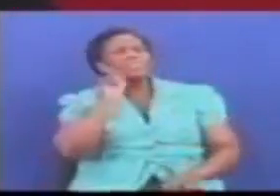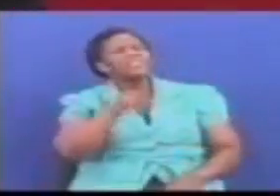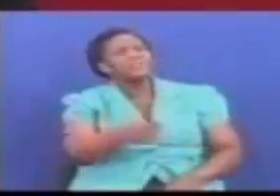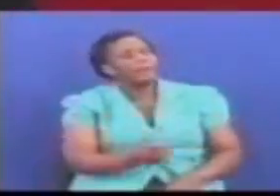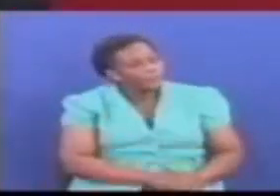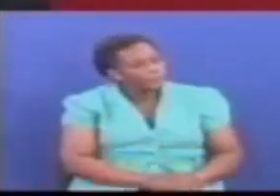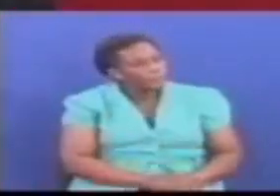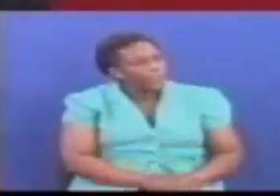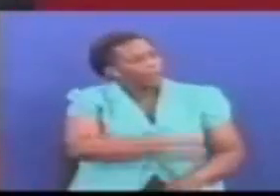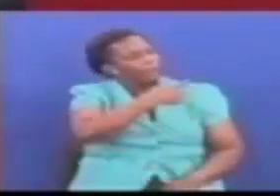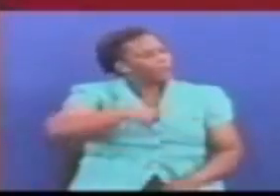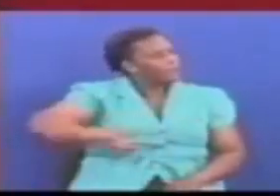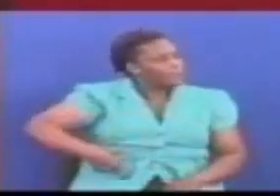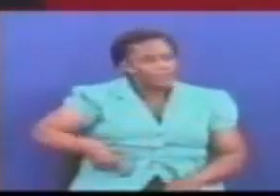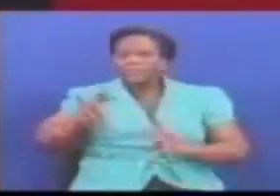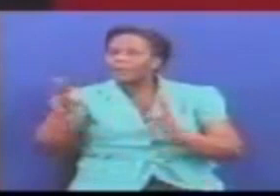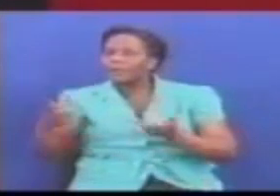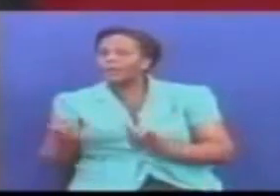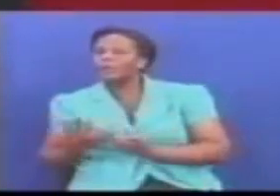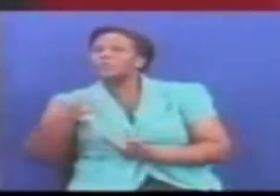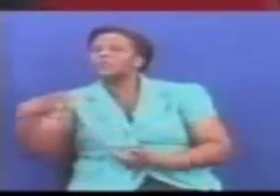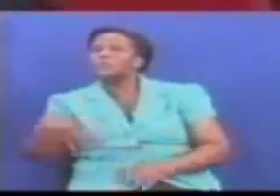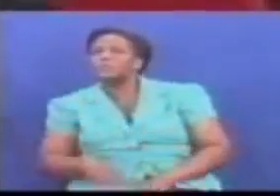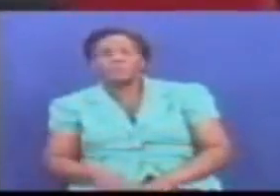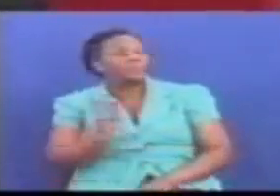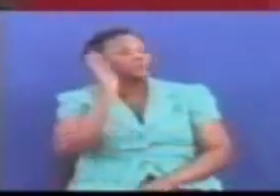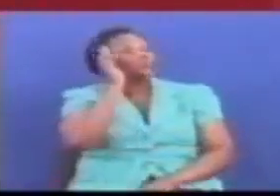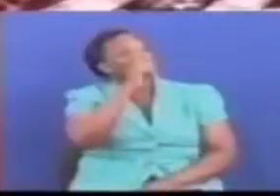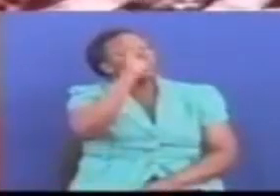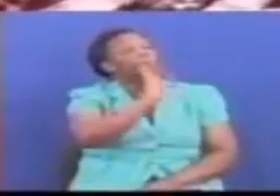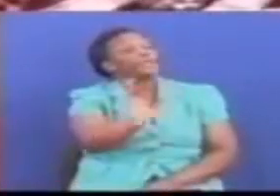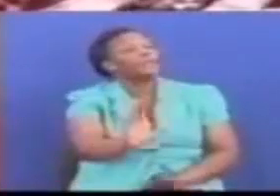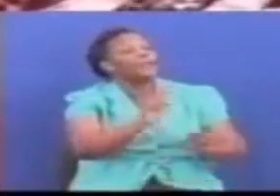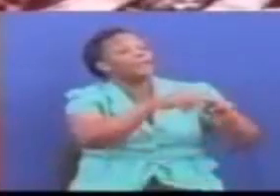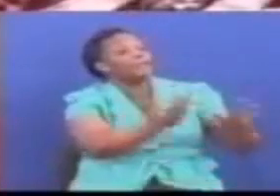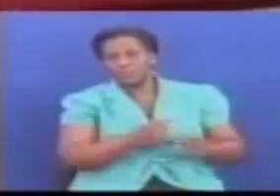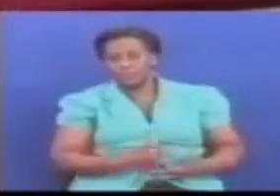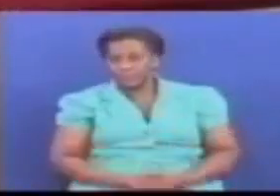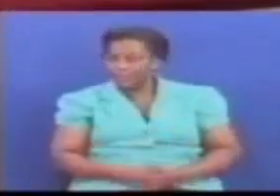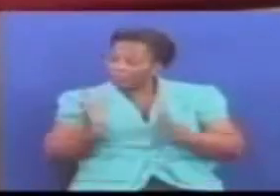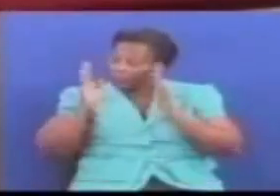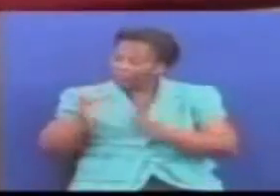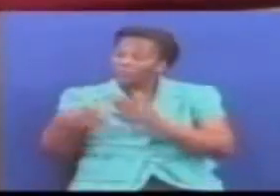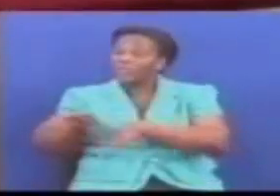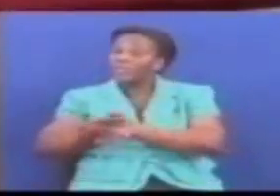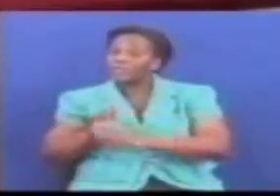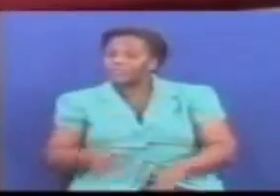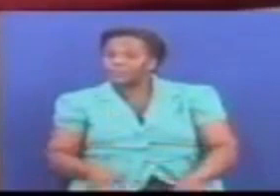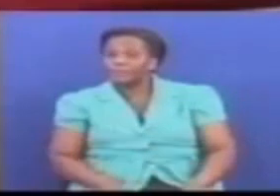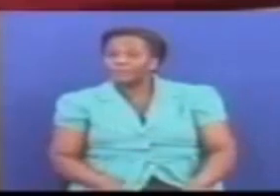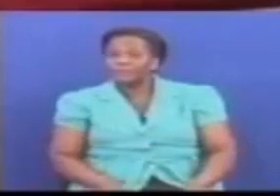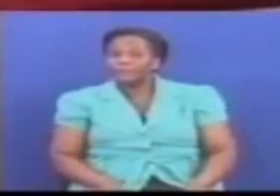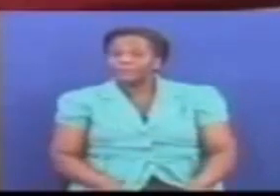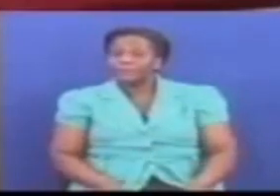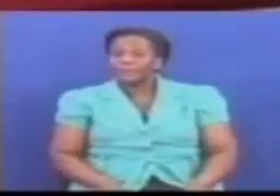wakata kienda kanda ziwa Umeshareka sante mweshmiwa waziri majibu Unchi yetu haiongozu